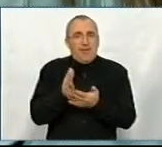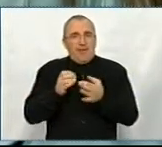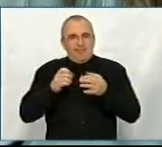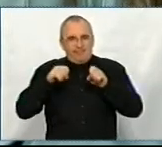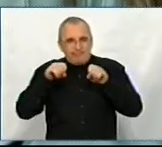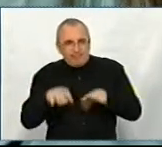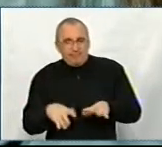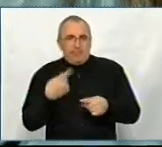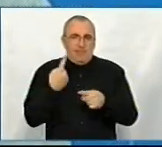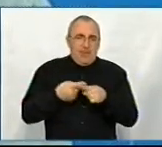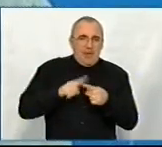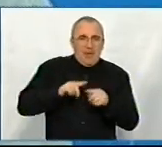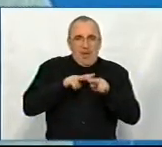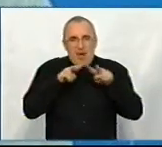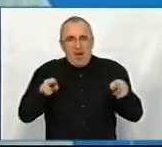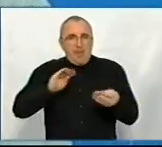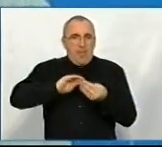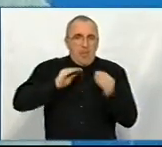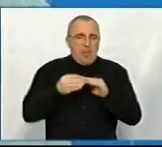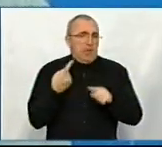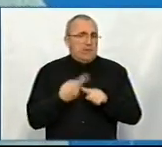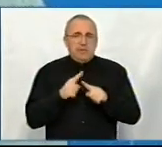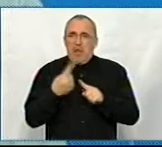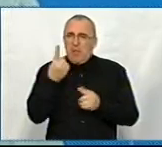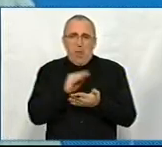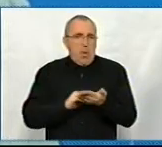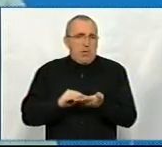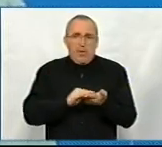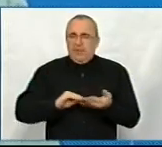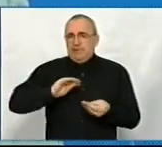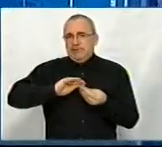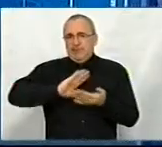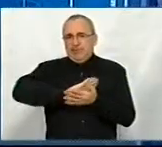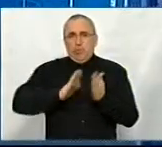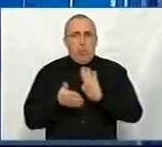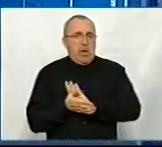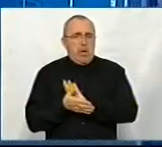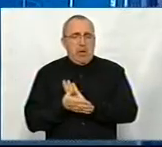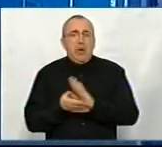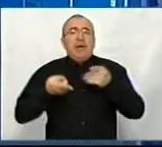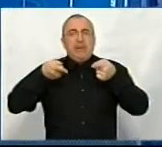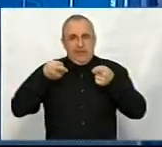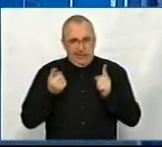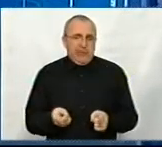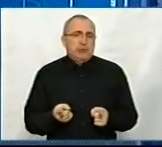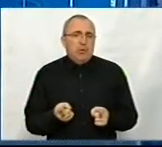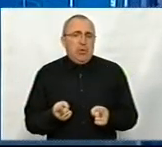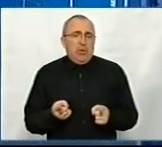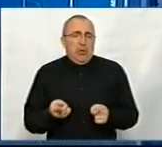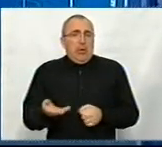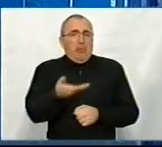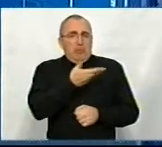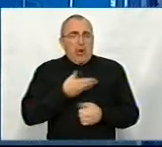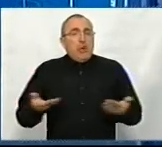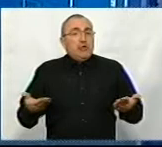цієї та подібних проблем, тому що це неодноразова ситуація? Так, ну, дійсно, ми